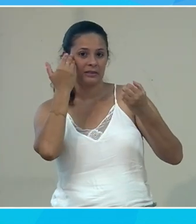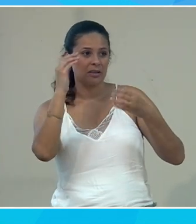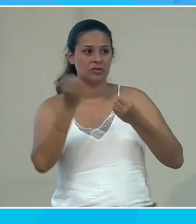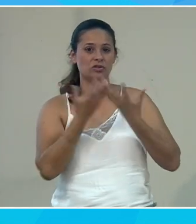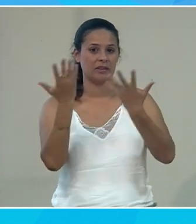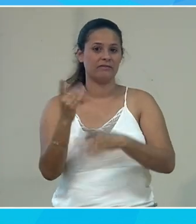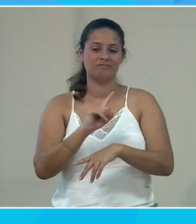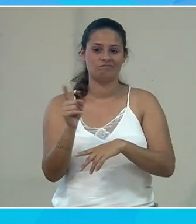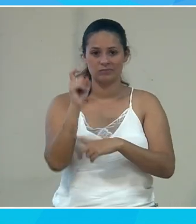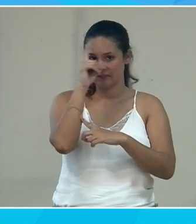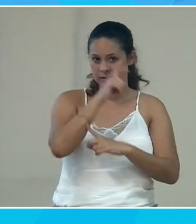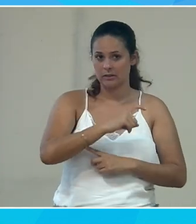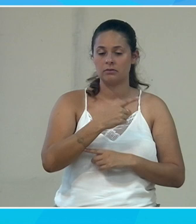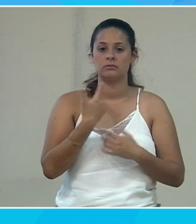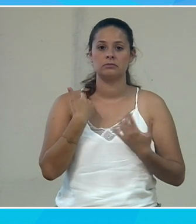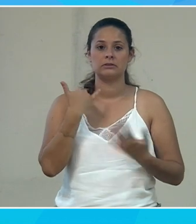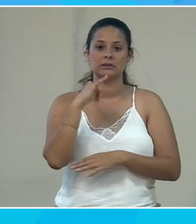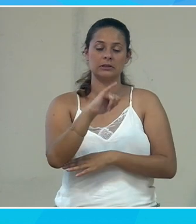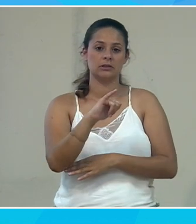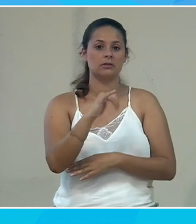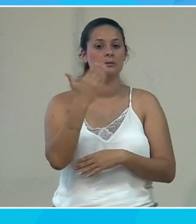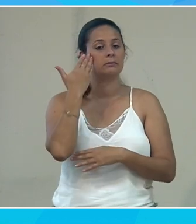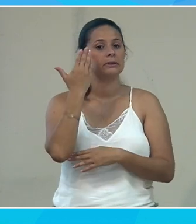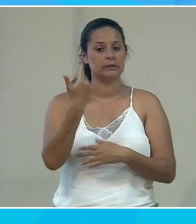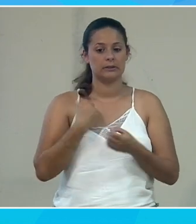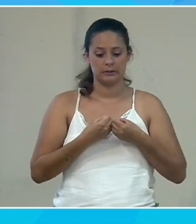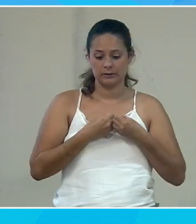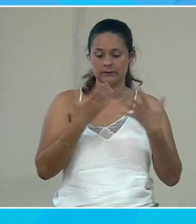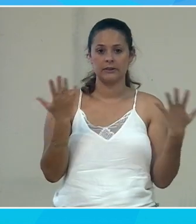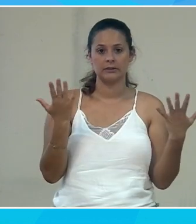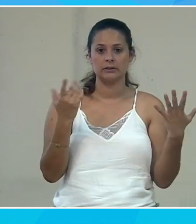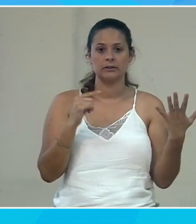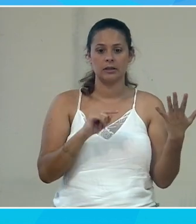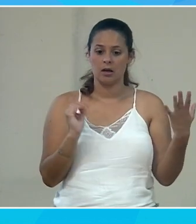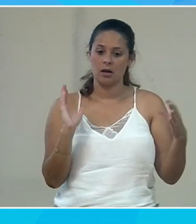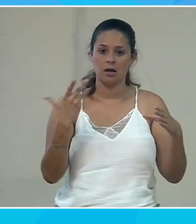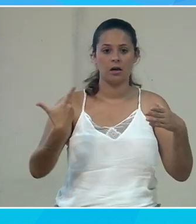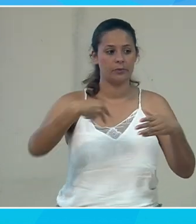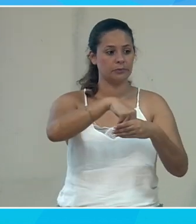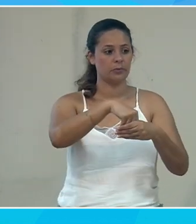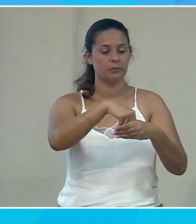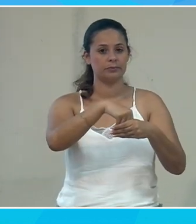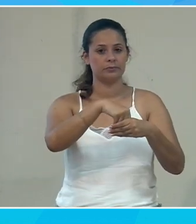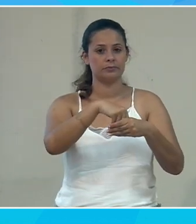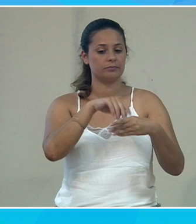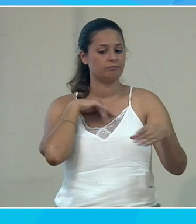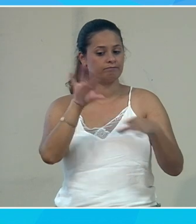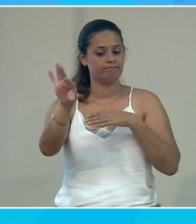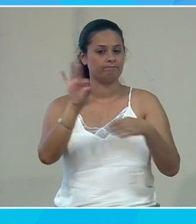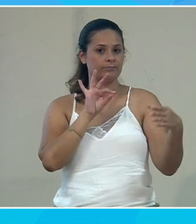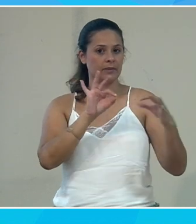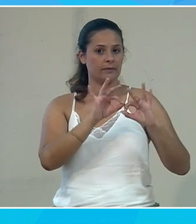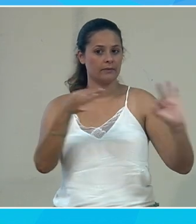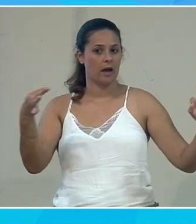Si je parle maintenant de diversité et inclusion, j'ai repris en fait une phrase de